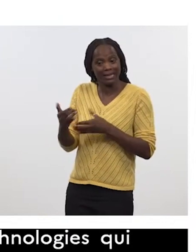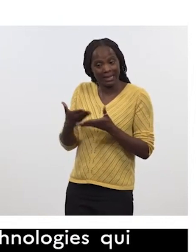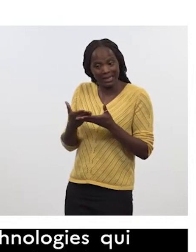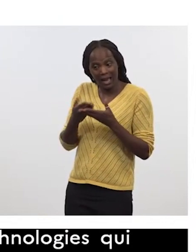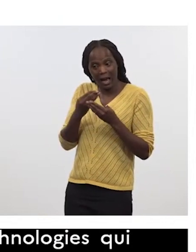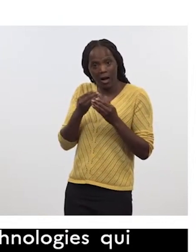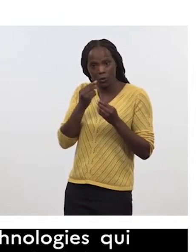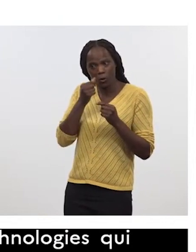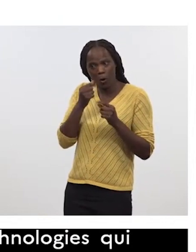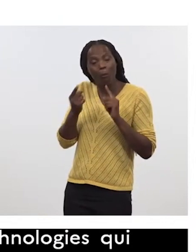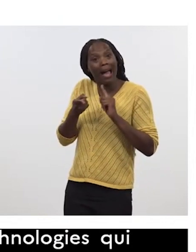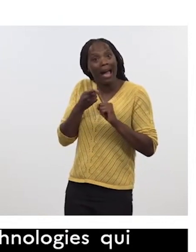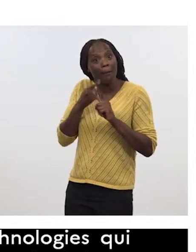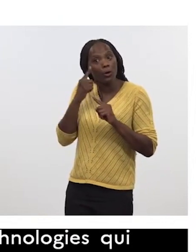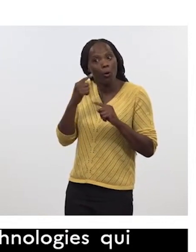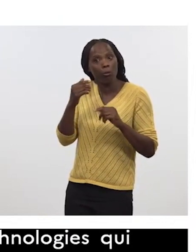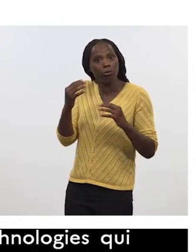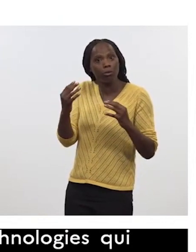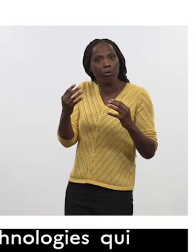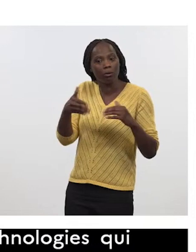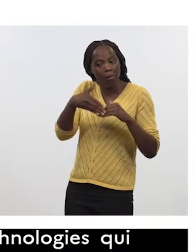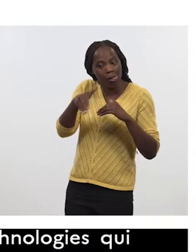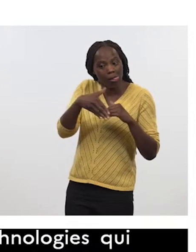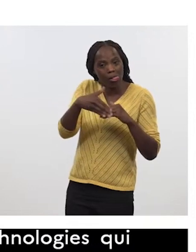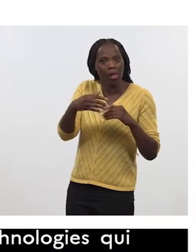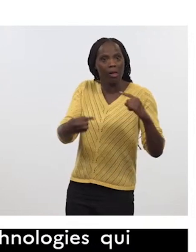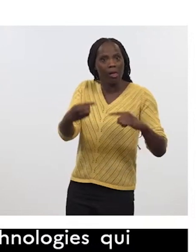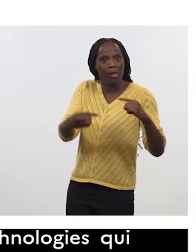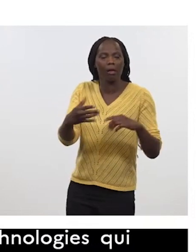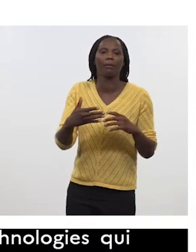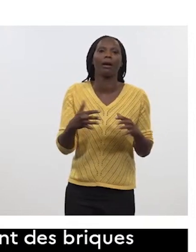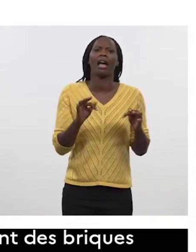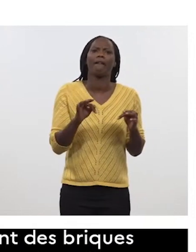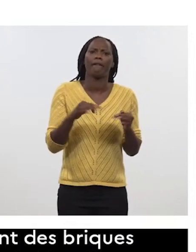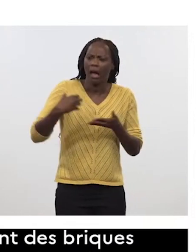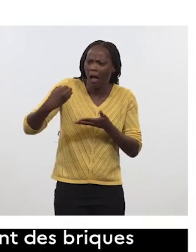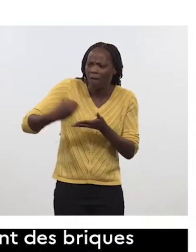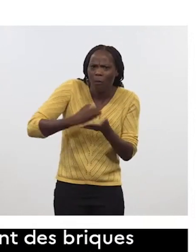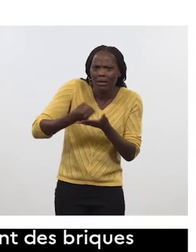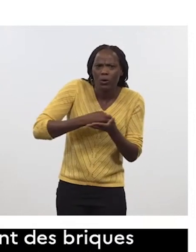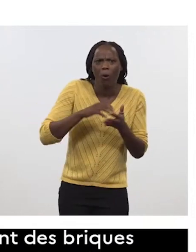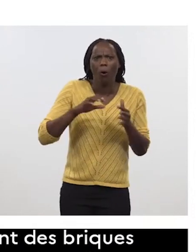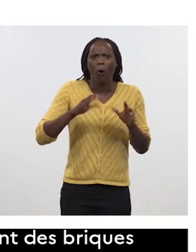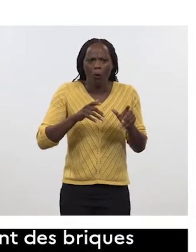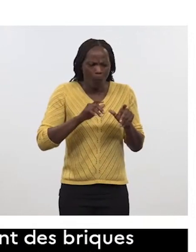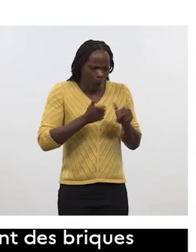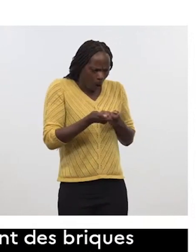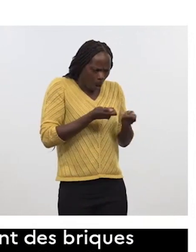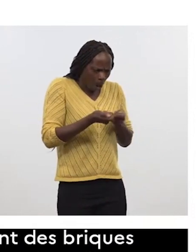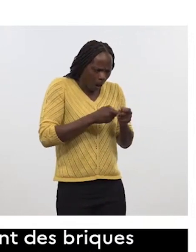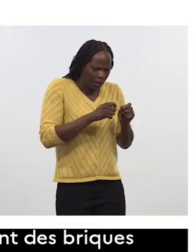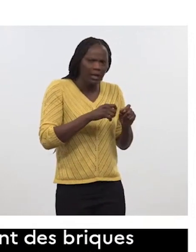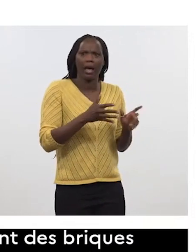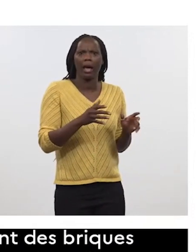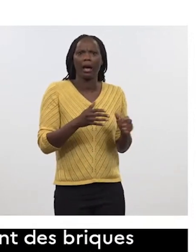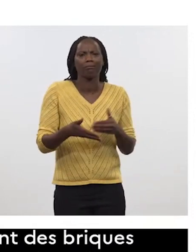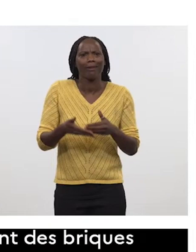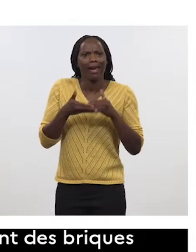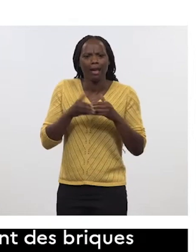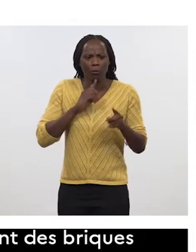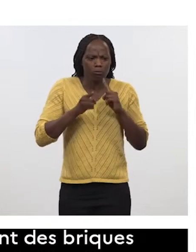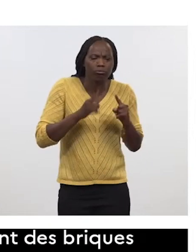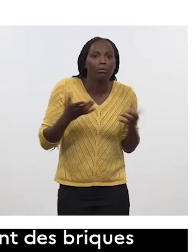On en a discuté, c'est un point clé, en matière de renseignement, en matière de planification d'état-major, d'aide au commandement,